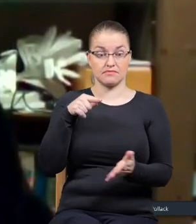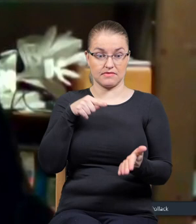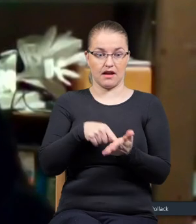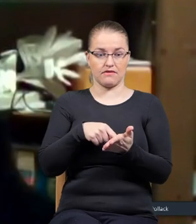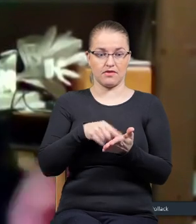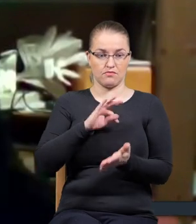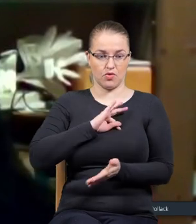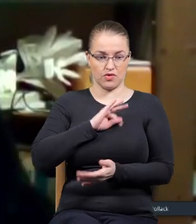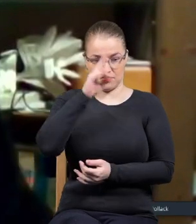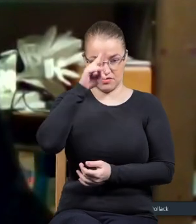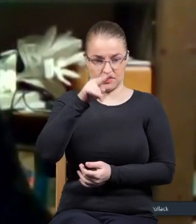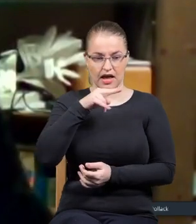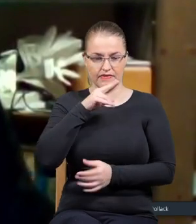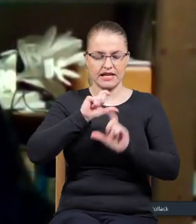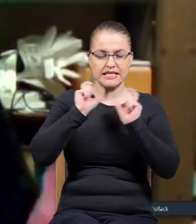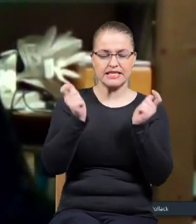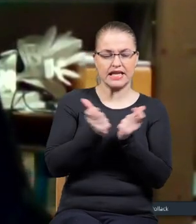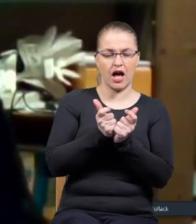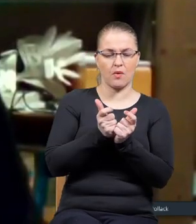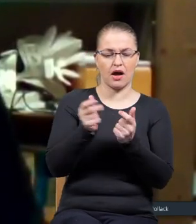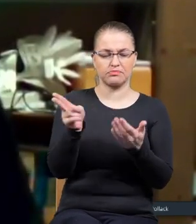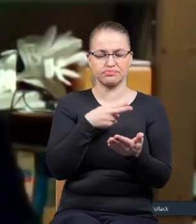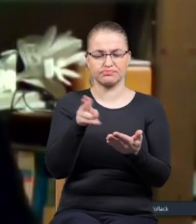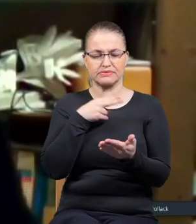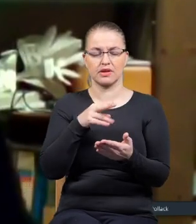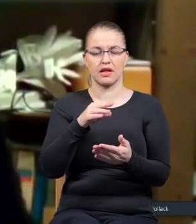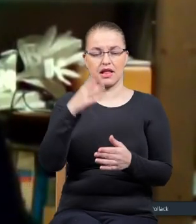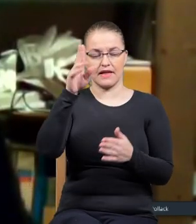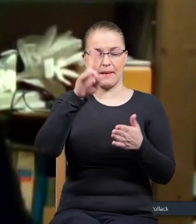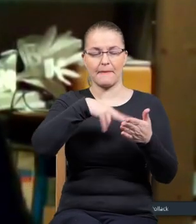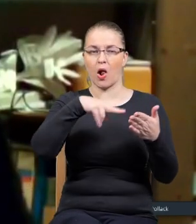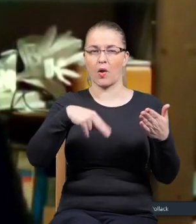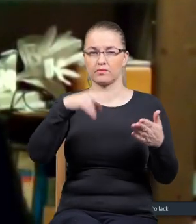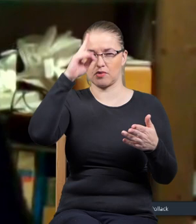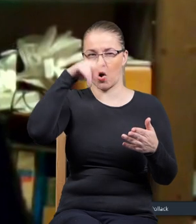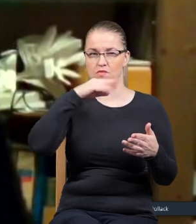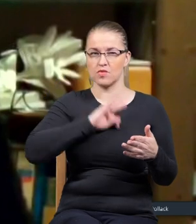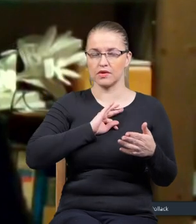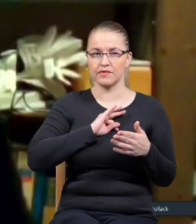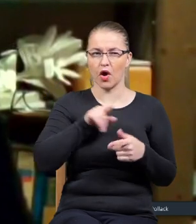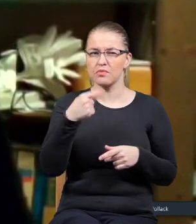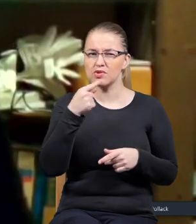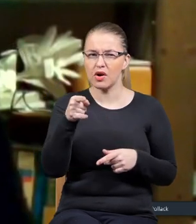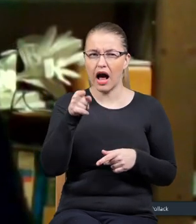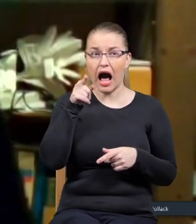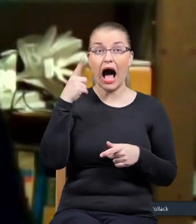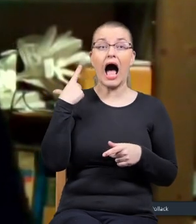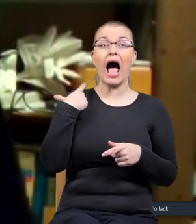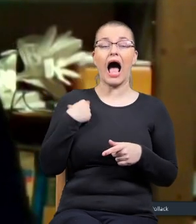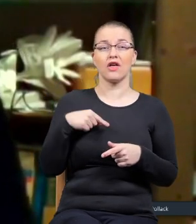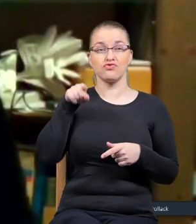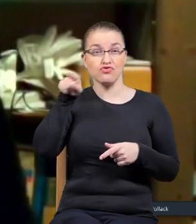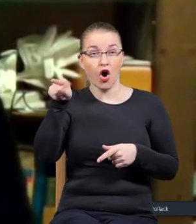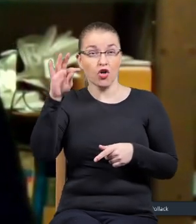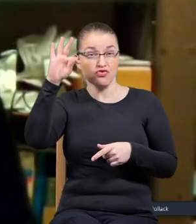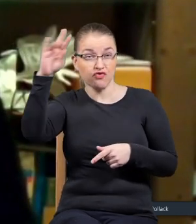na mojego, całe stronie, na patręt mojego ojca. Więc on powiedział, a, i